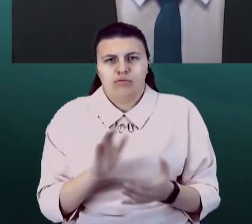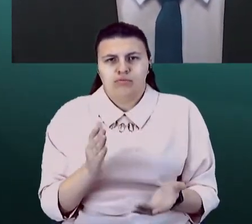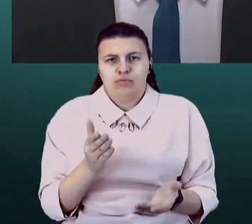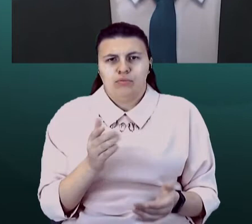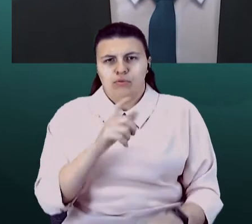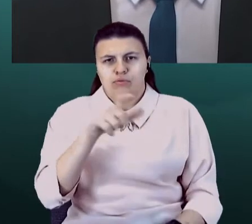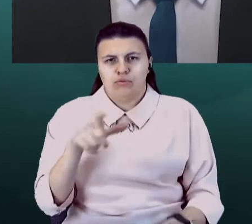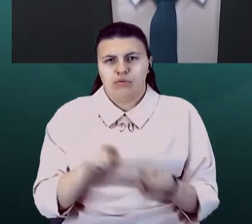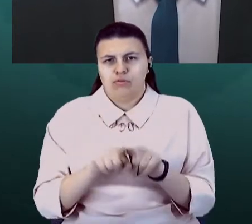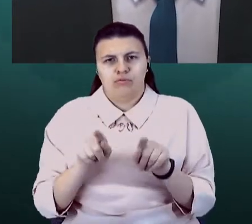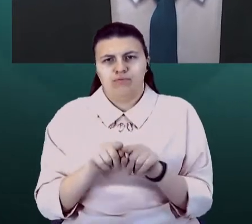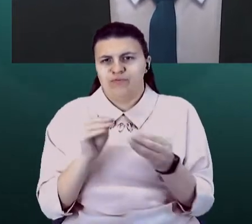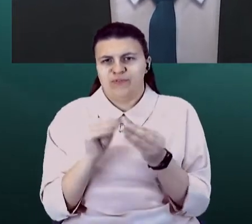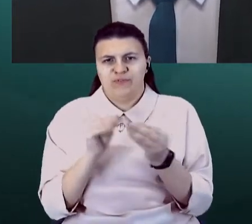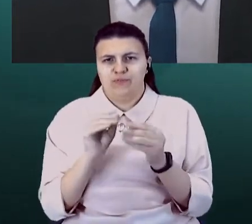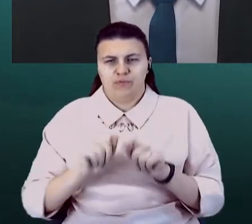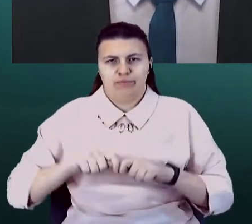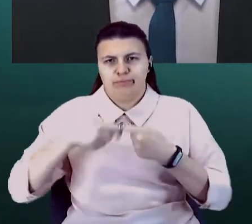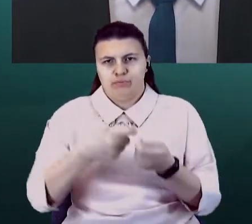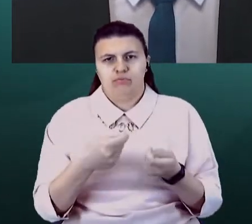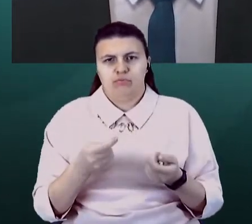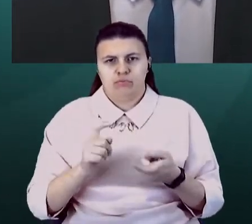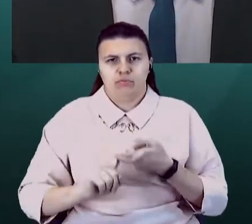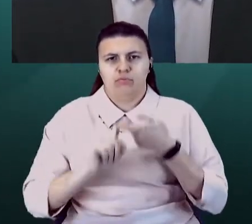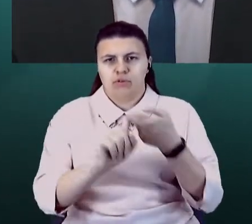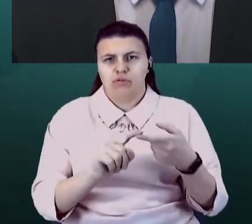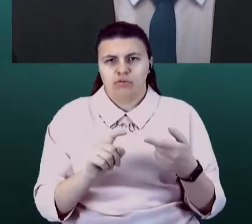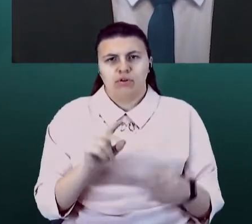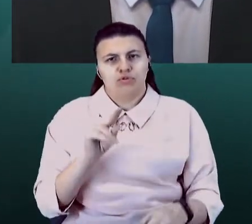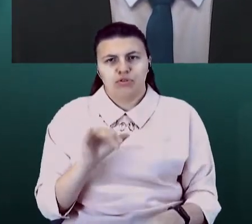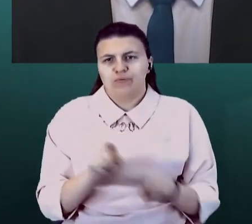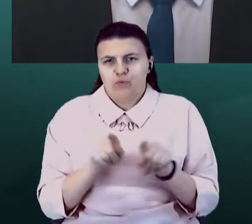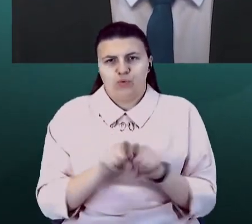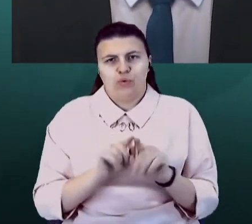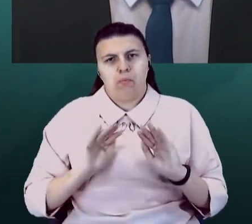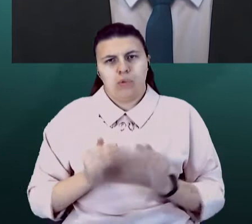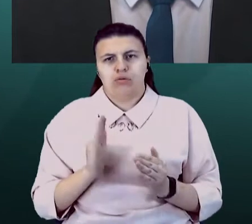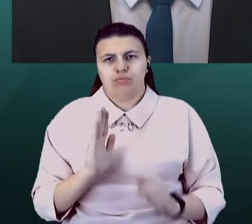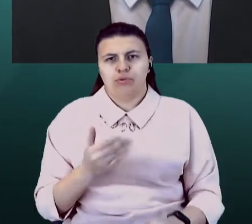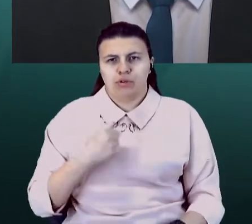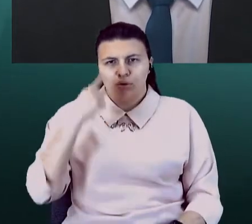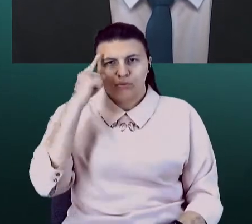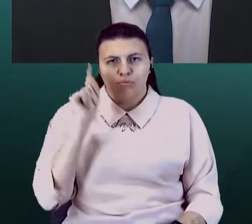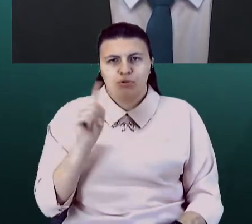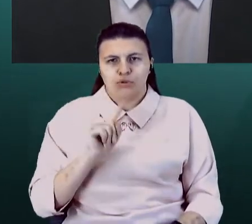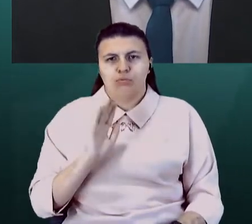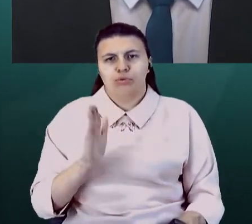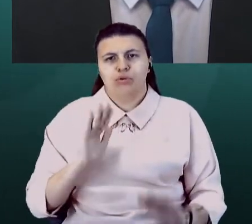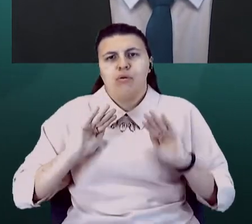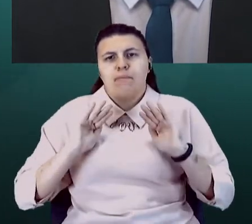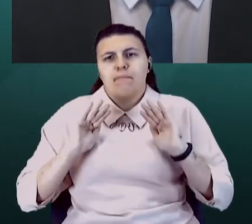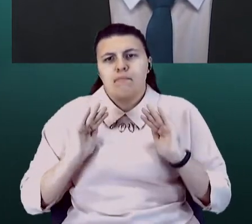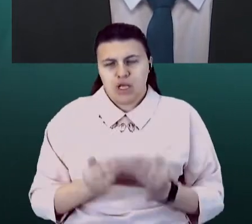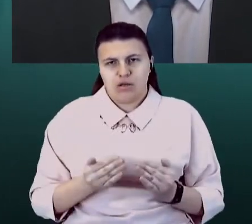передачі може утворитись. Чи все ж таки масштаби будуть менші? Що Ви скажете? Я думаю, що масштаби будуть менші, бо